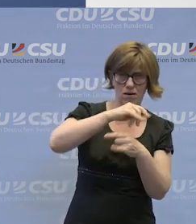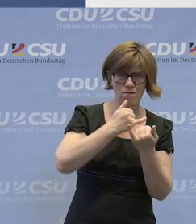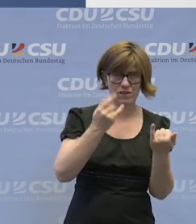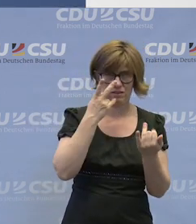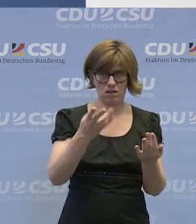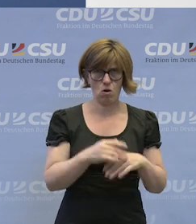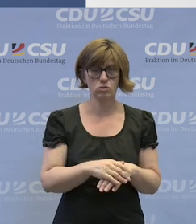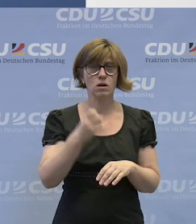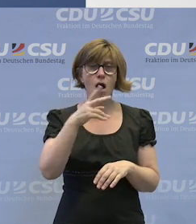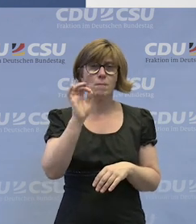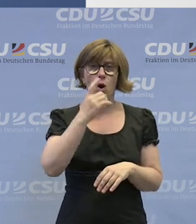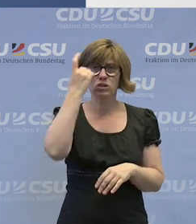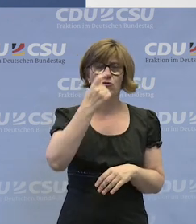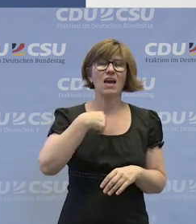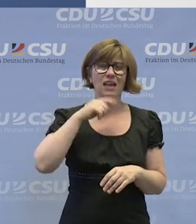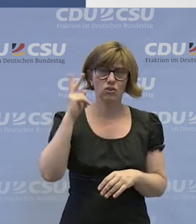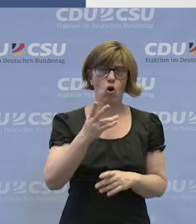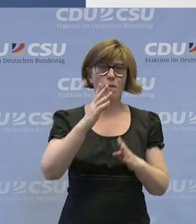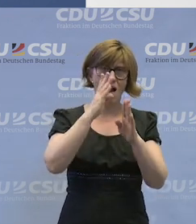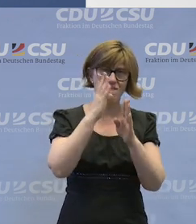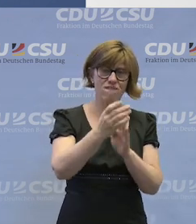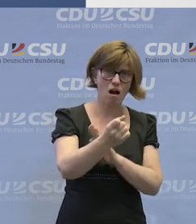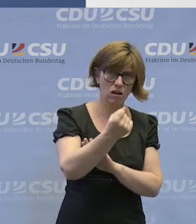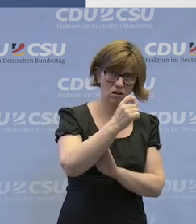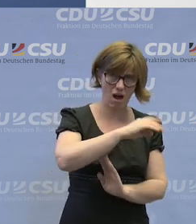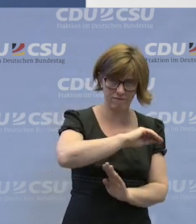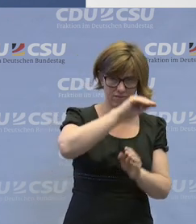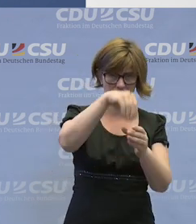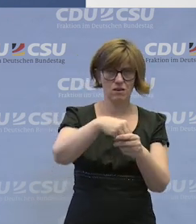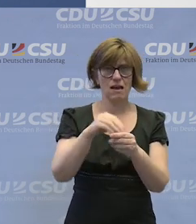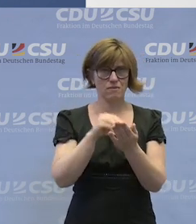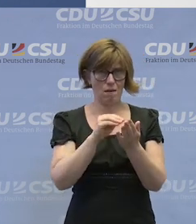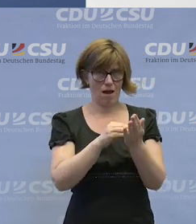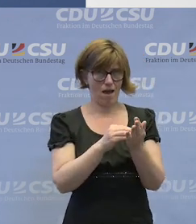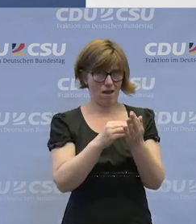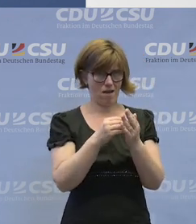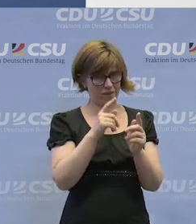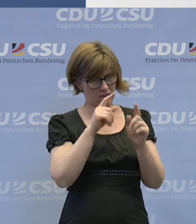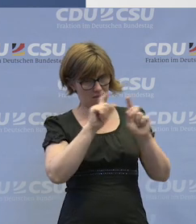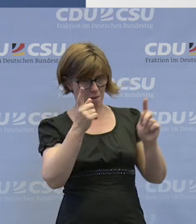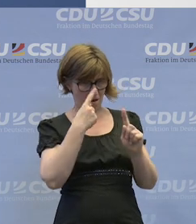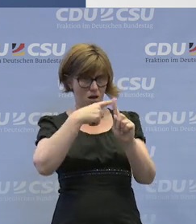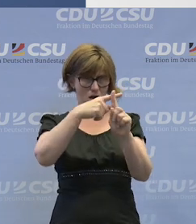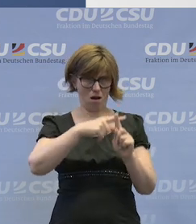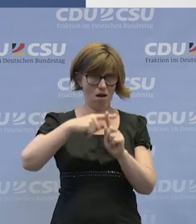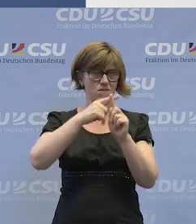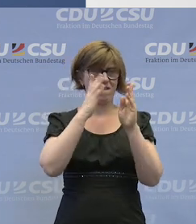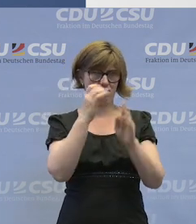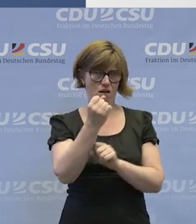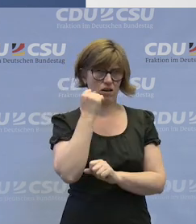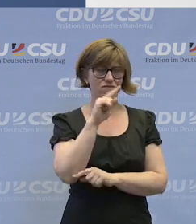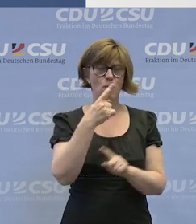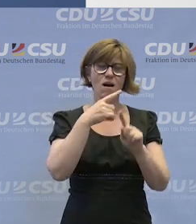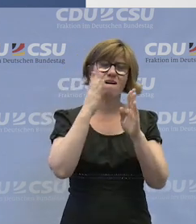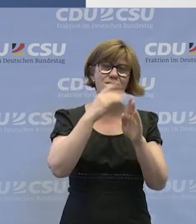Und Sie werden sich nicht wundern, dass ich jetzt nochmal gerne die Fachkraft in den Fokus richten möchte, in unseren Blick, weil sie aus meiner Sicht eben